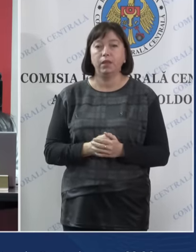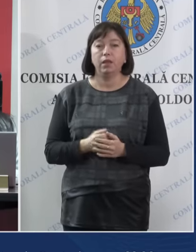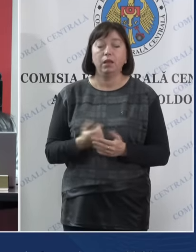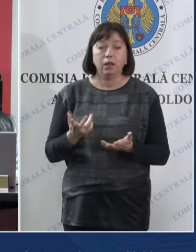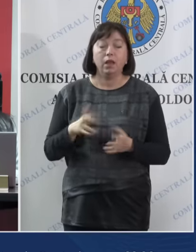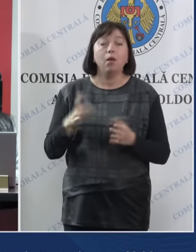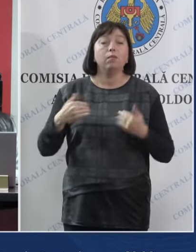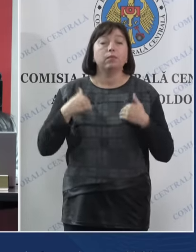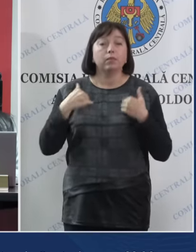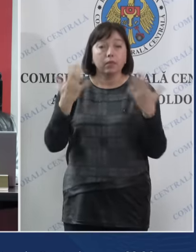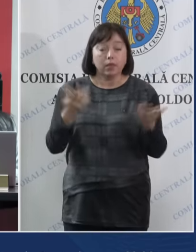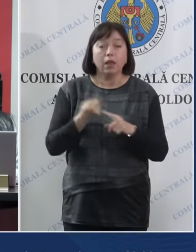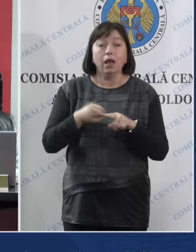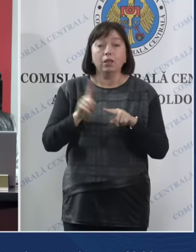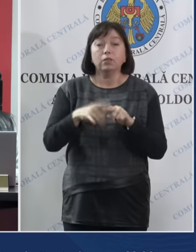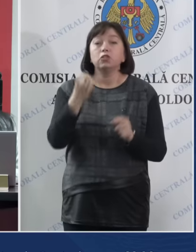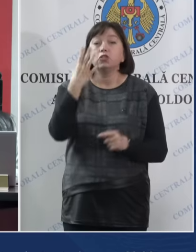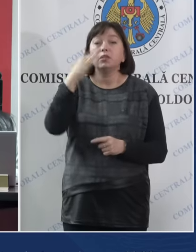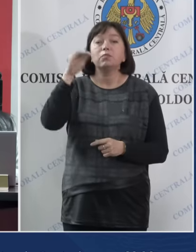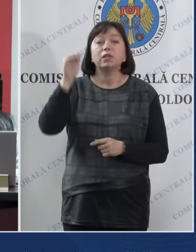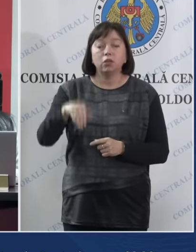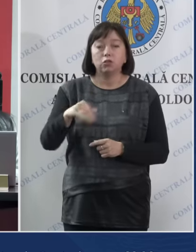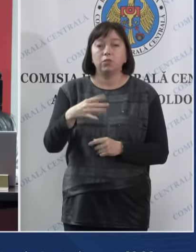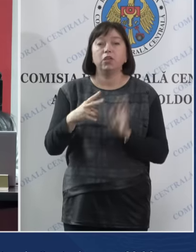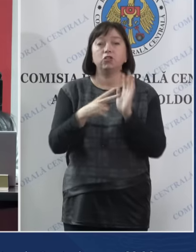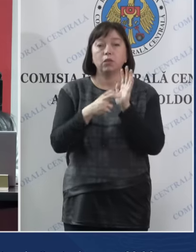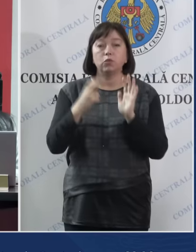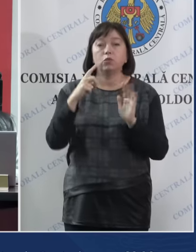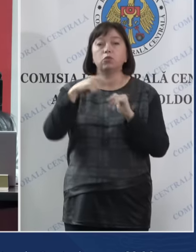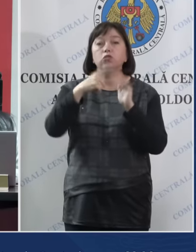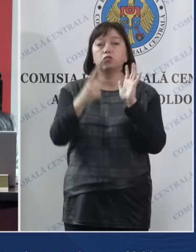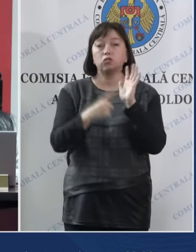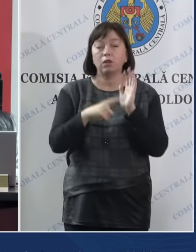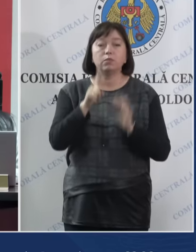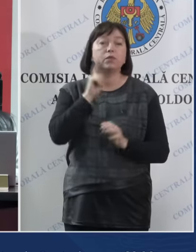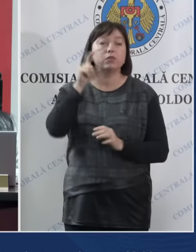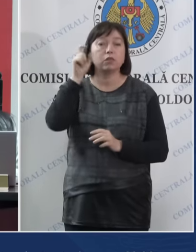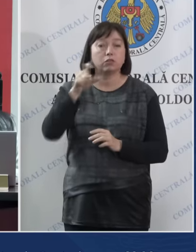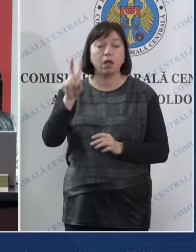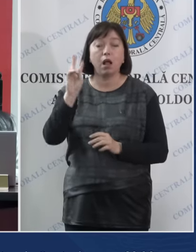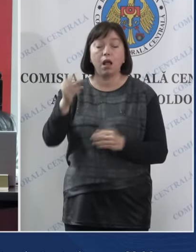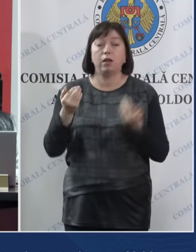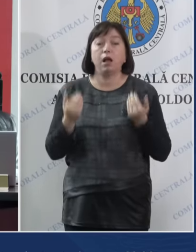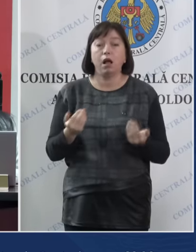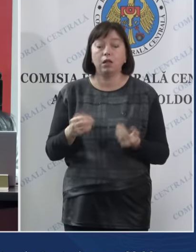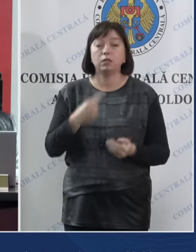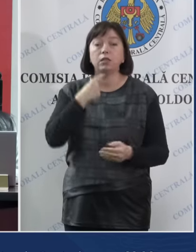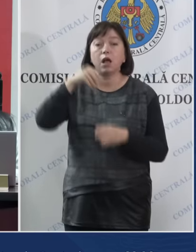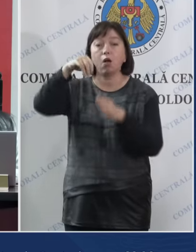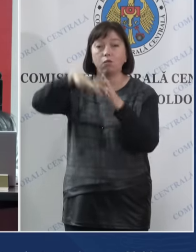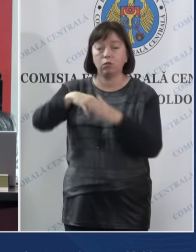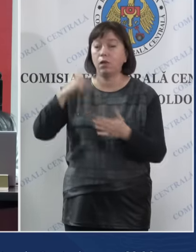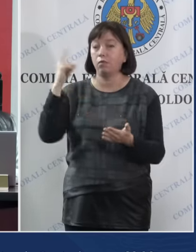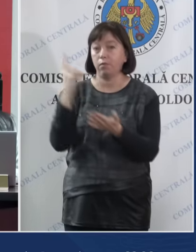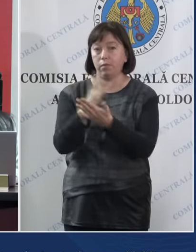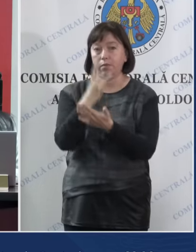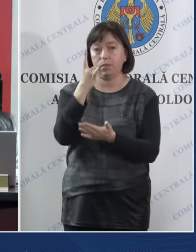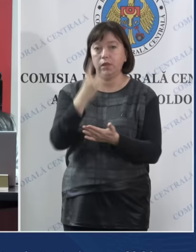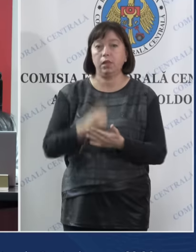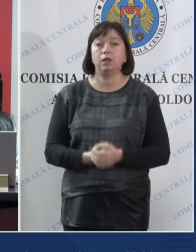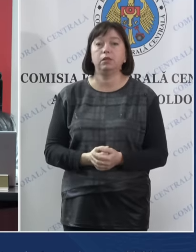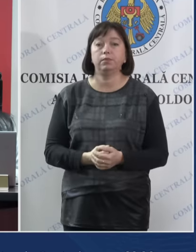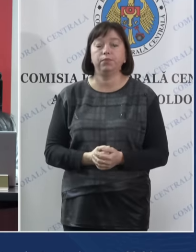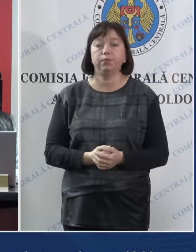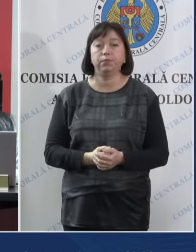felicităm pe cei 15.716 de tineri care astăzi au votat pentru prima dată.